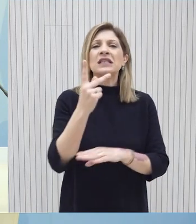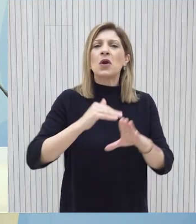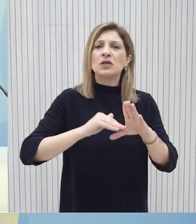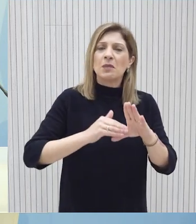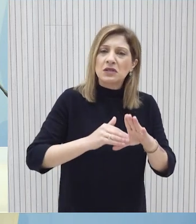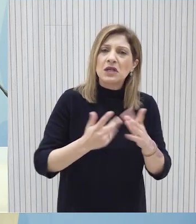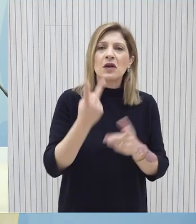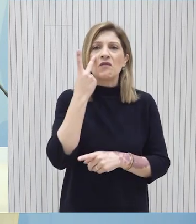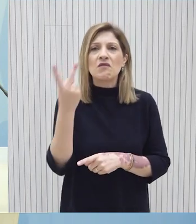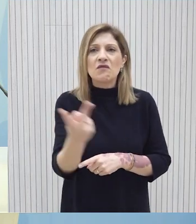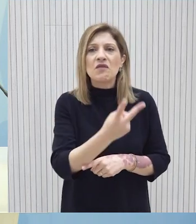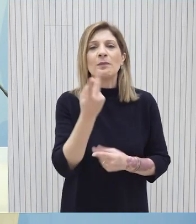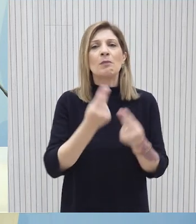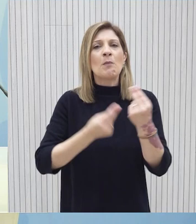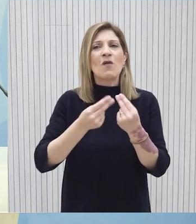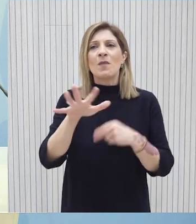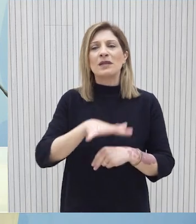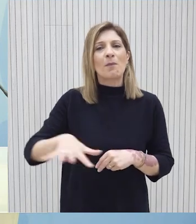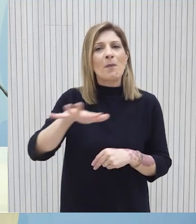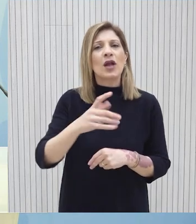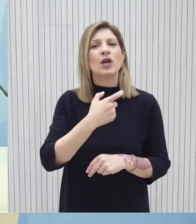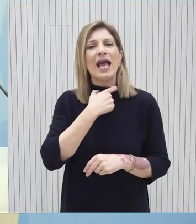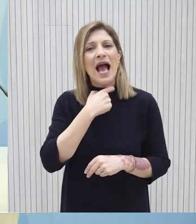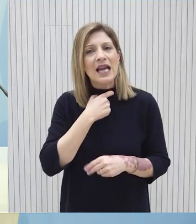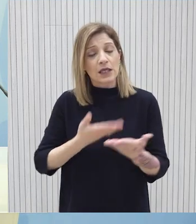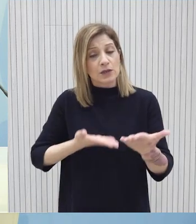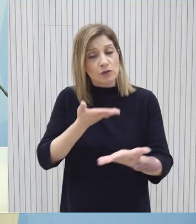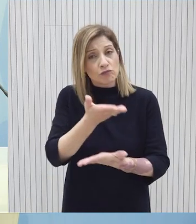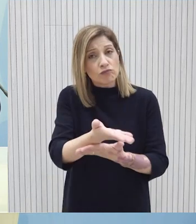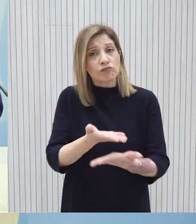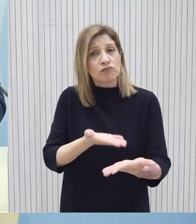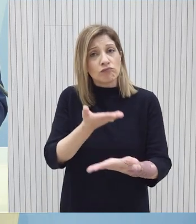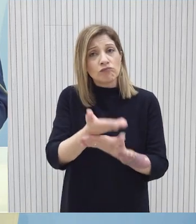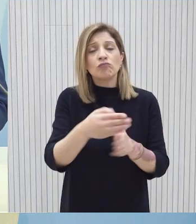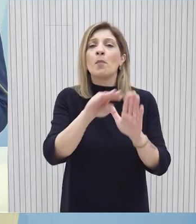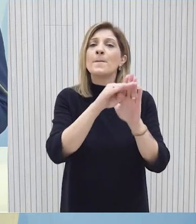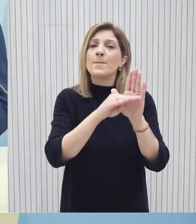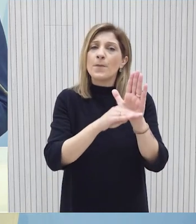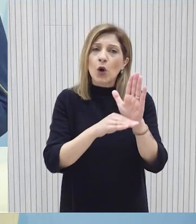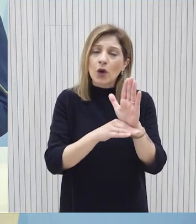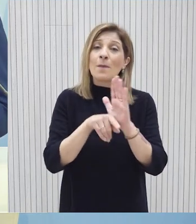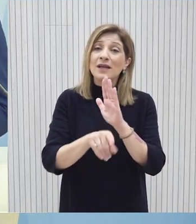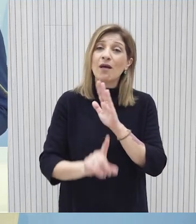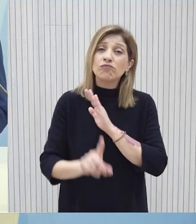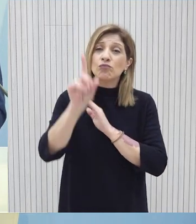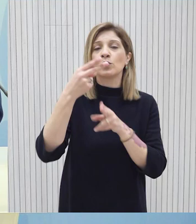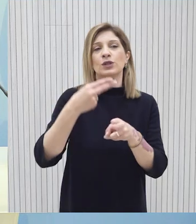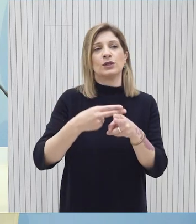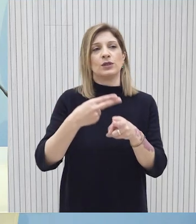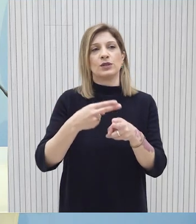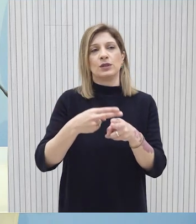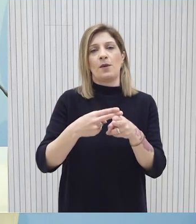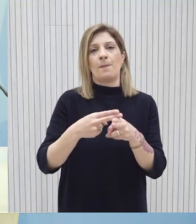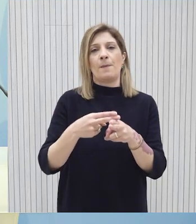χαρτογραφεί τα προβλήματα των περιοχών κάνει εισηγήσεις για προγράμματα στις τοπικές αρχές και είναι το πρώτο σημείο αναφοράς